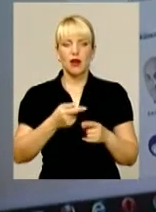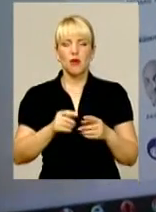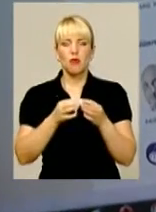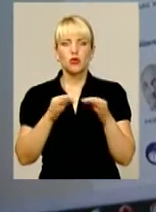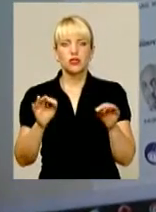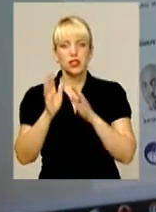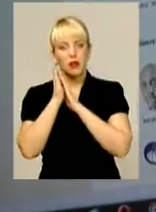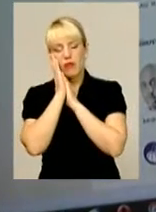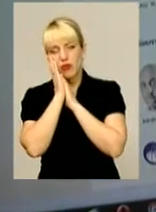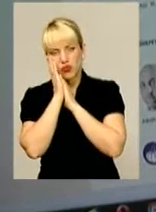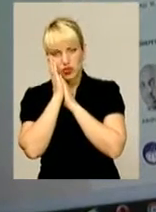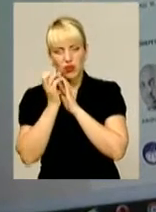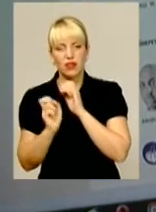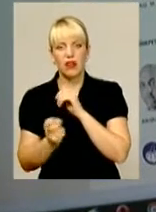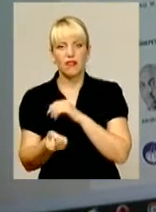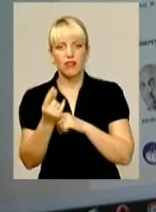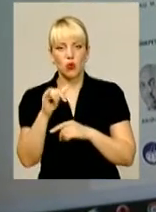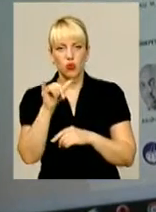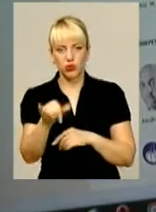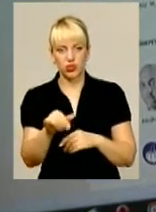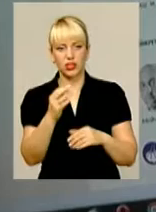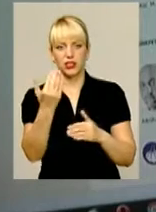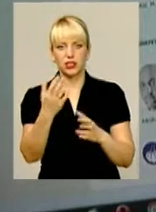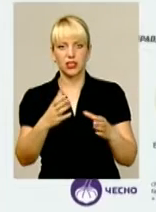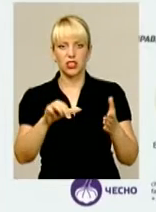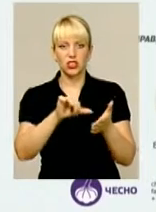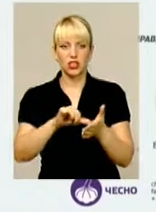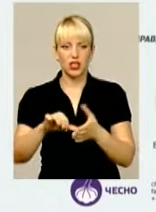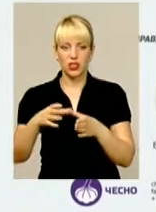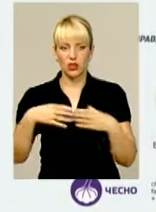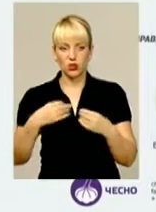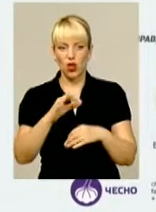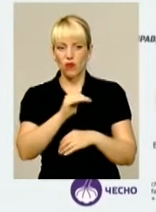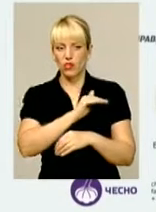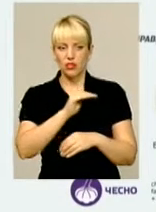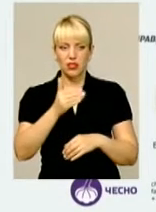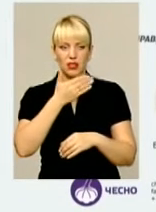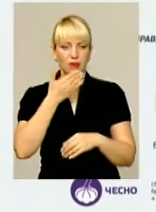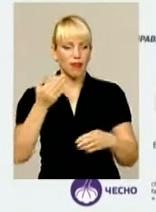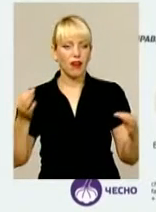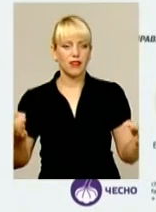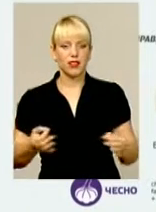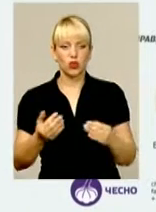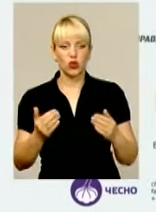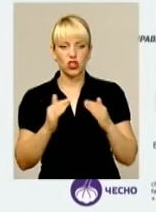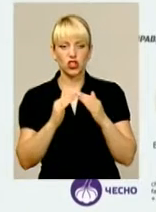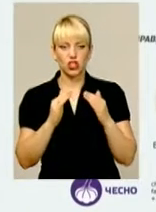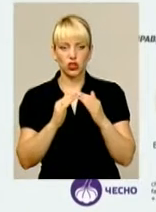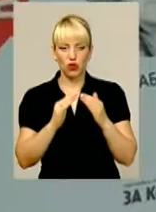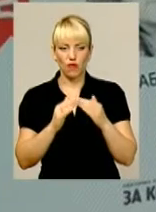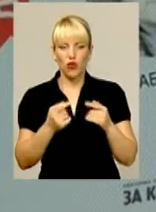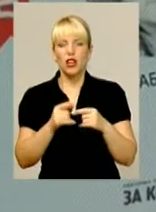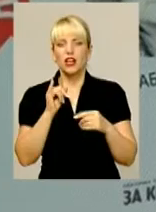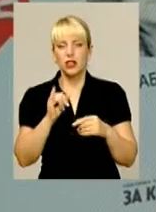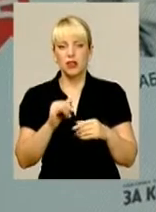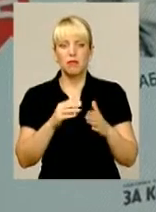переночувати». Як виявилося, у них і в їхніх членів родин офіційно немає жодної житлової нерухомості. Більшість із таких